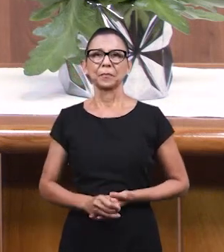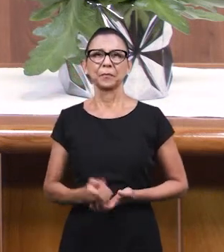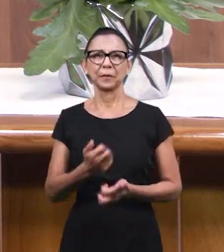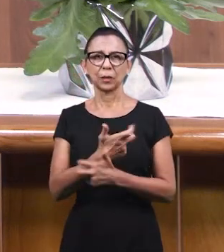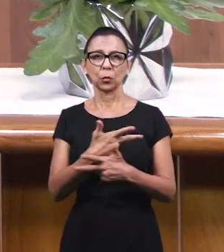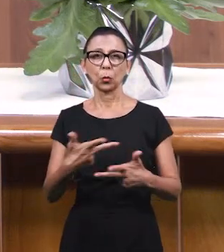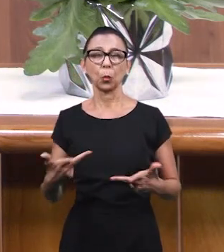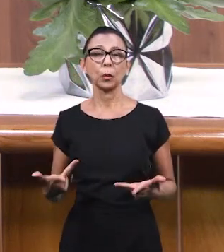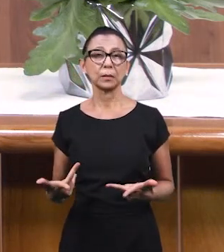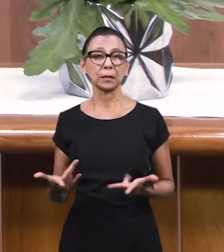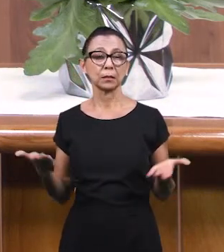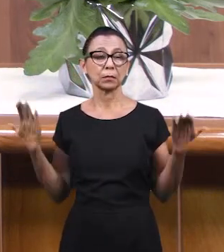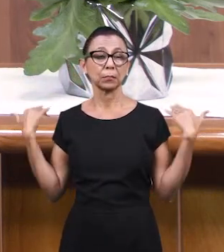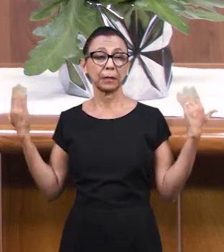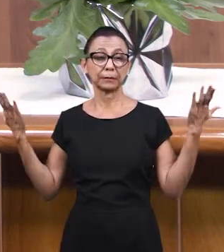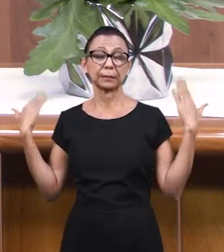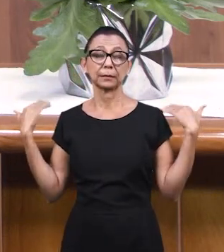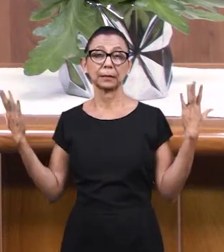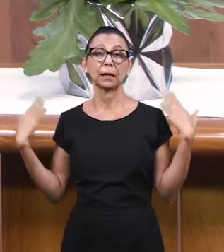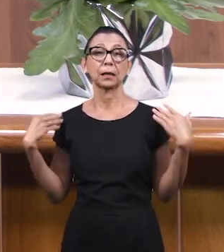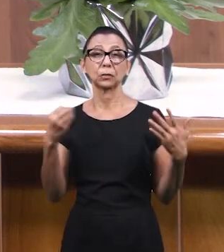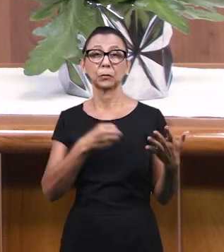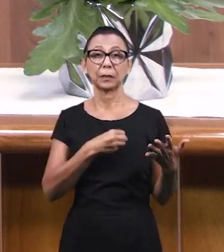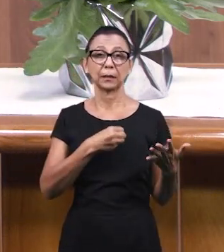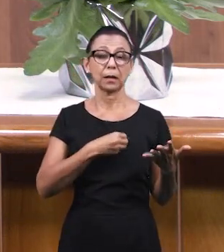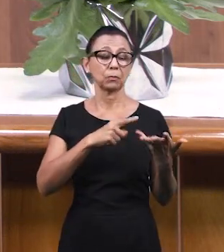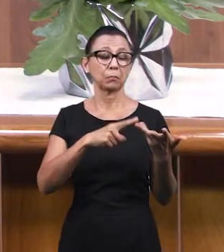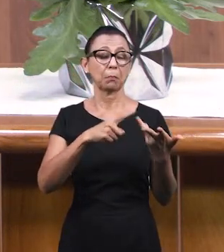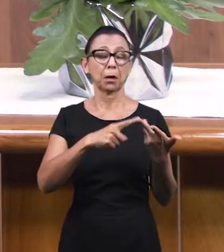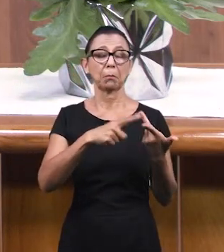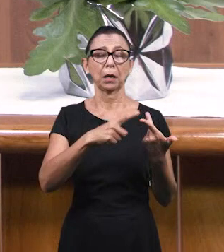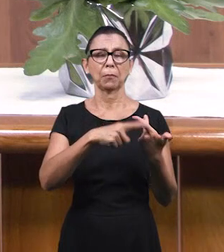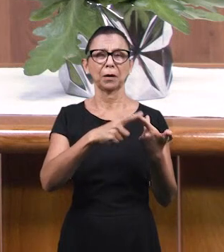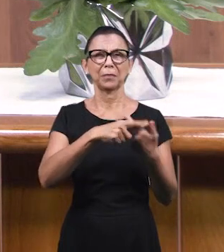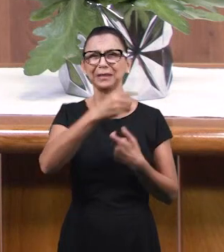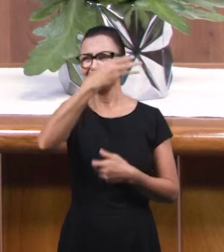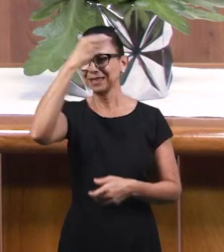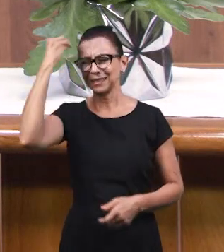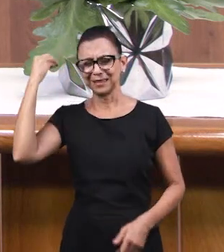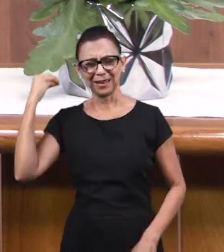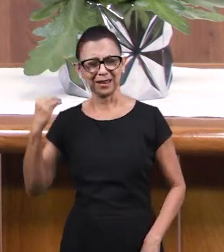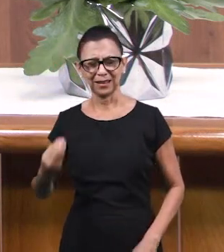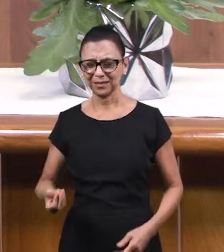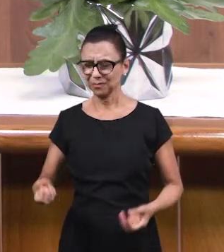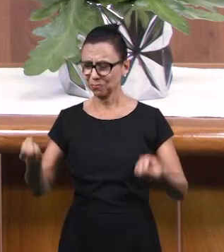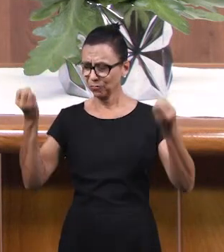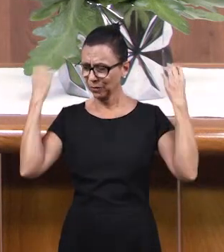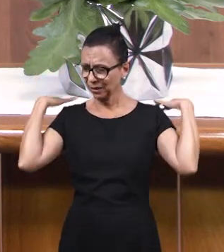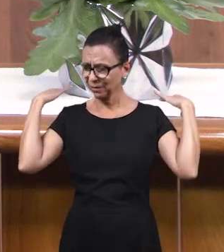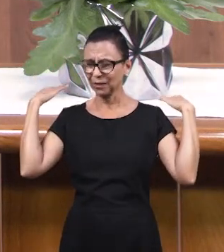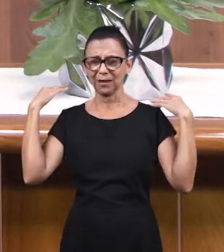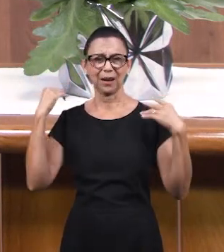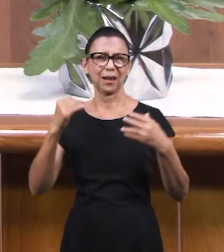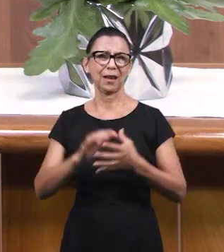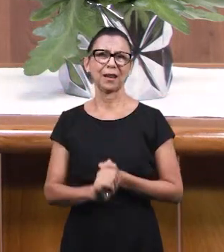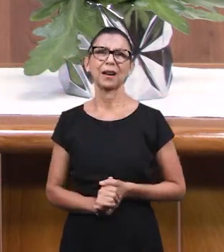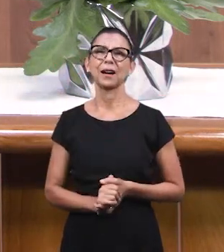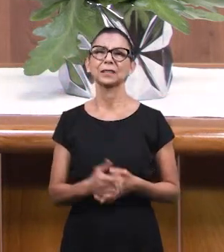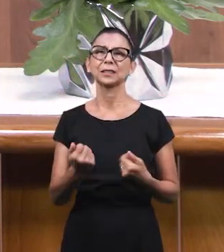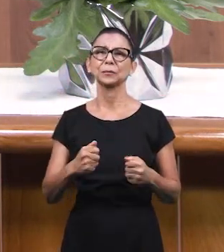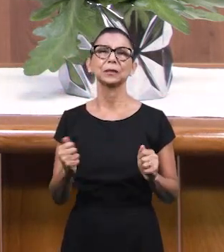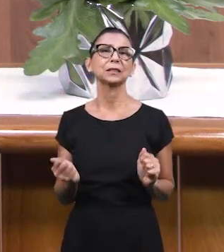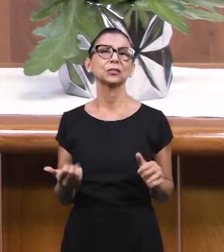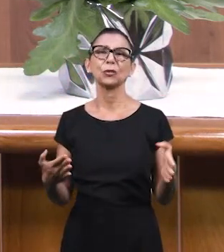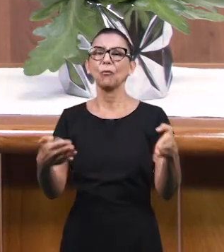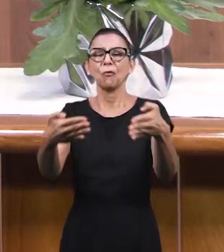Братья, я не почитаю себя достигшим, только забывая заднее и простираясь вперед. Стремлюсь к цели. Итак,